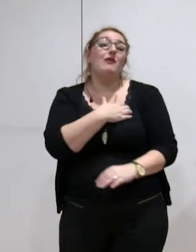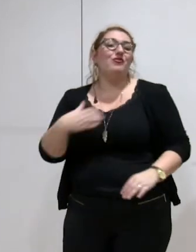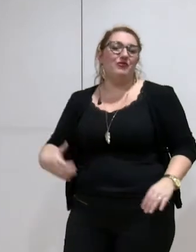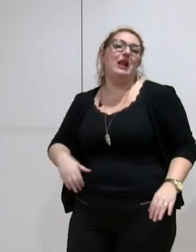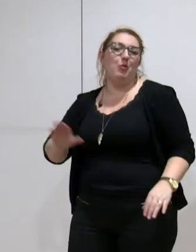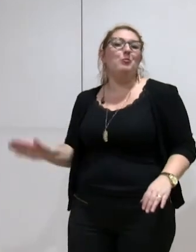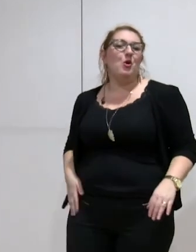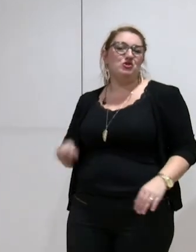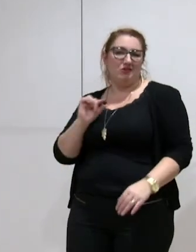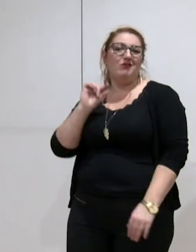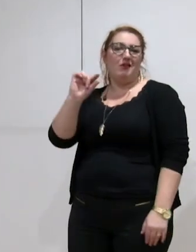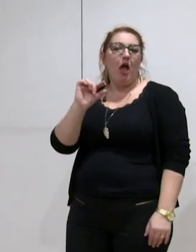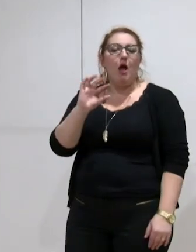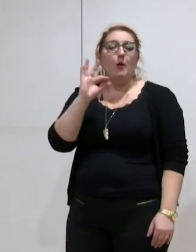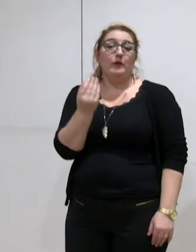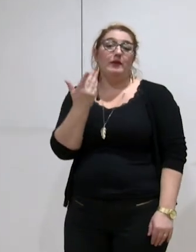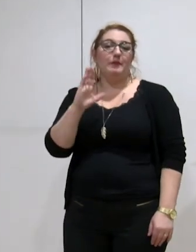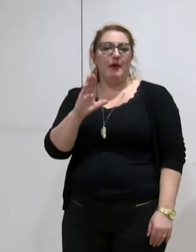mais qui permet la soutenabilité des budgets.